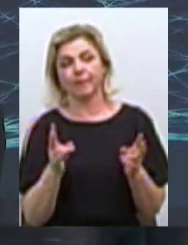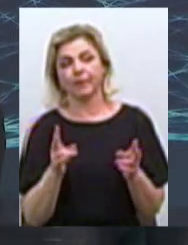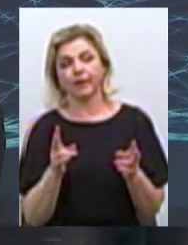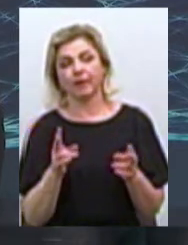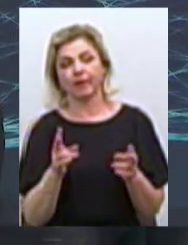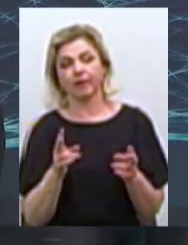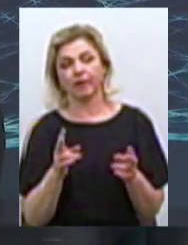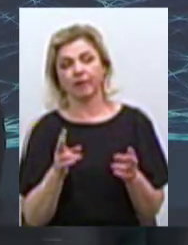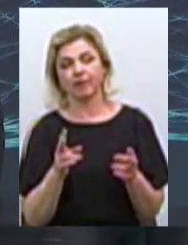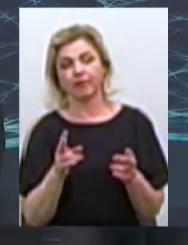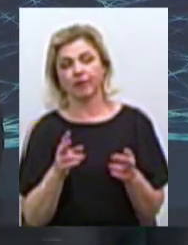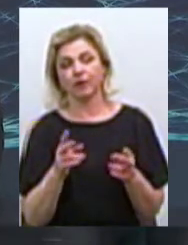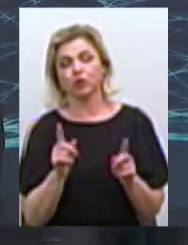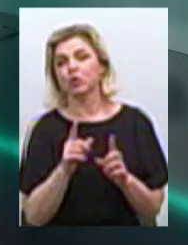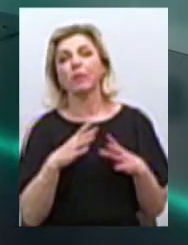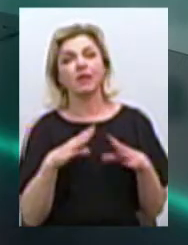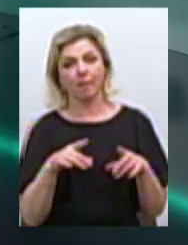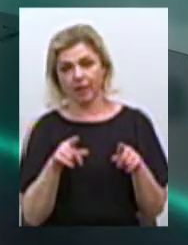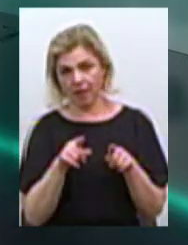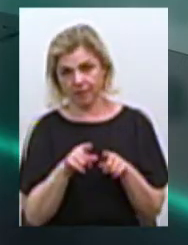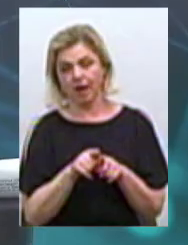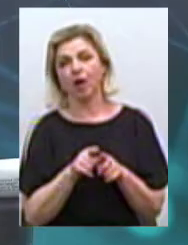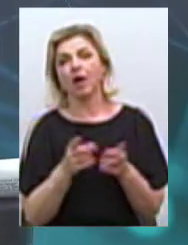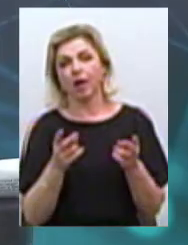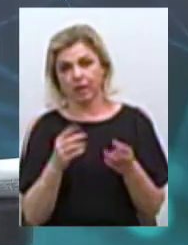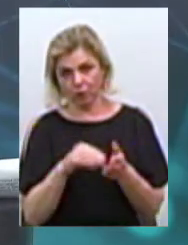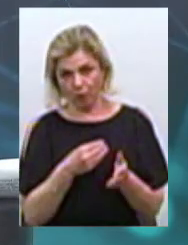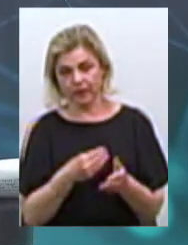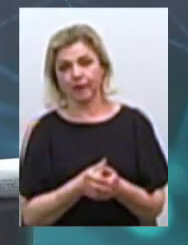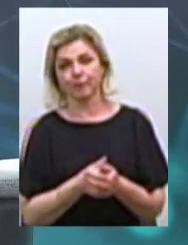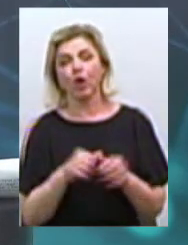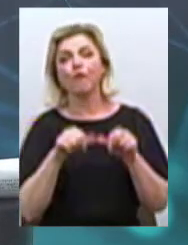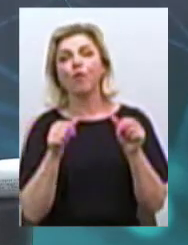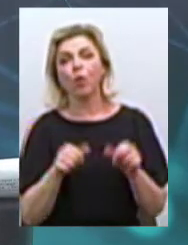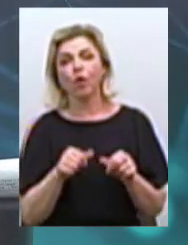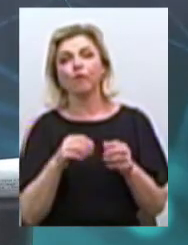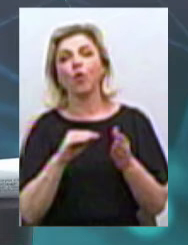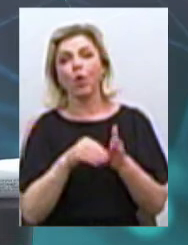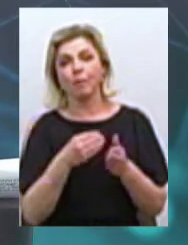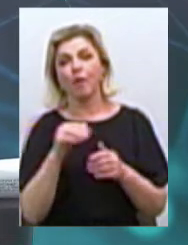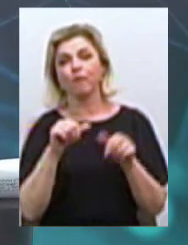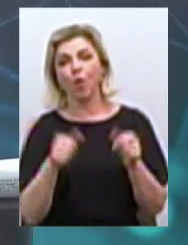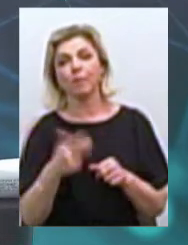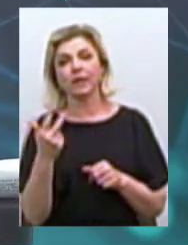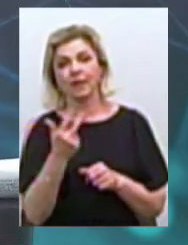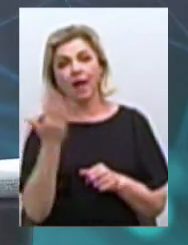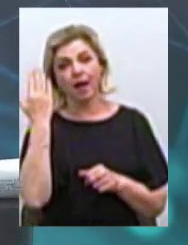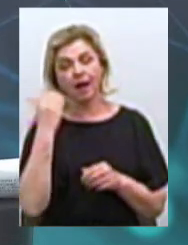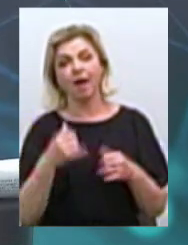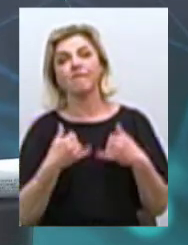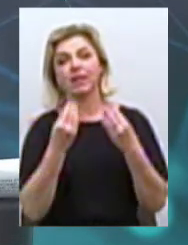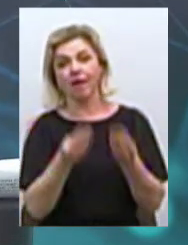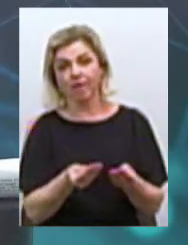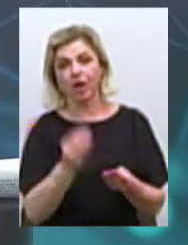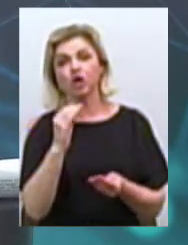називаєте аналогом, такий довідок. довідки за форму номер 3 про склад сім'ї раніше видавали житлово-комунальні контори.